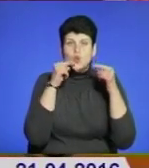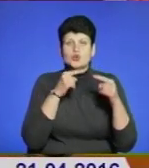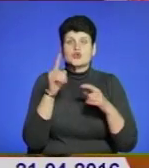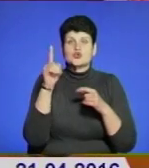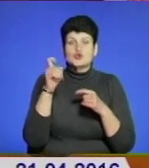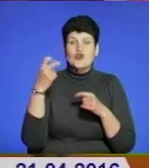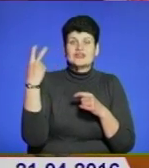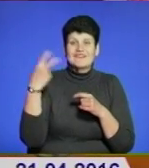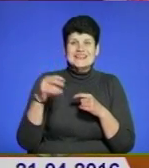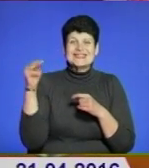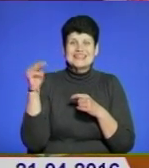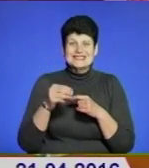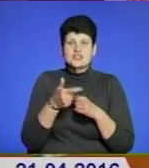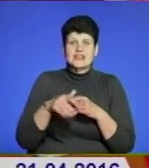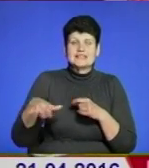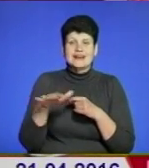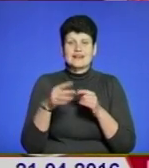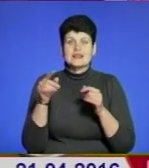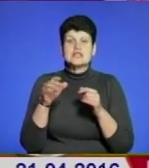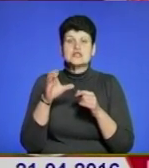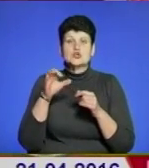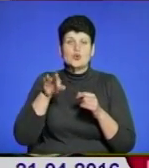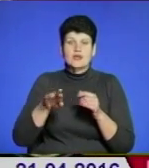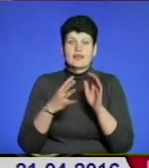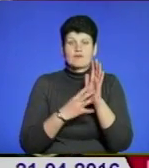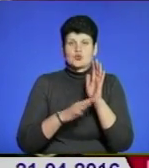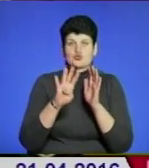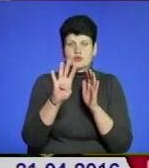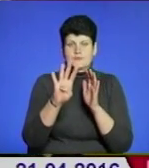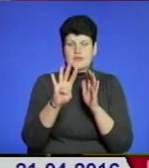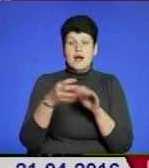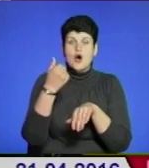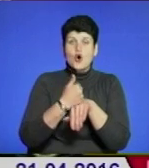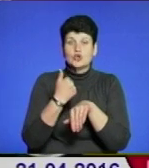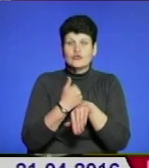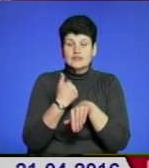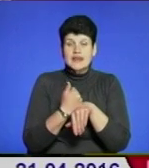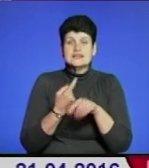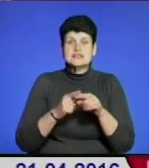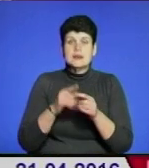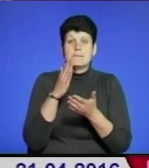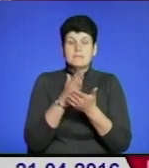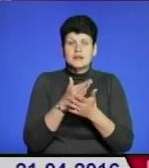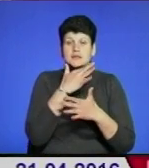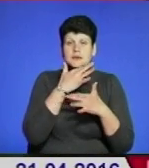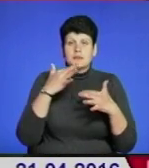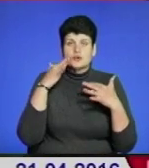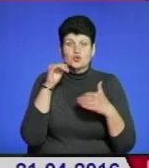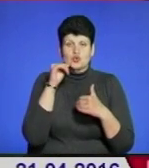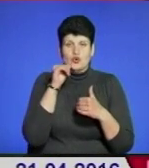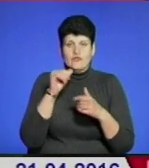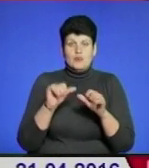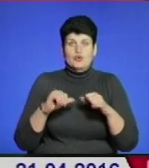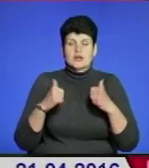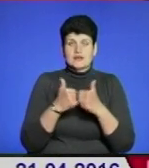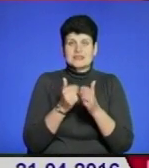тисячі гектарів та сої – 94 тисячі гектарів. А головне для аграріїв – мати достатньо цукрових буряків. Адже